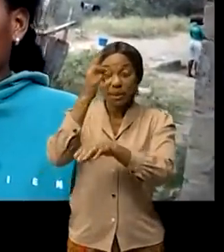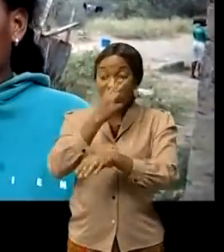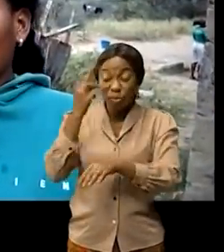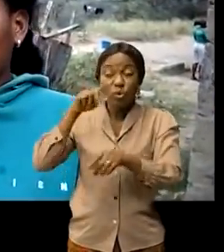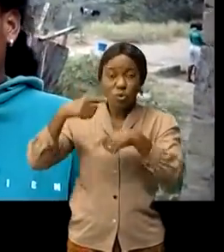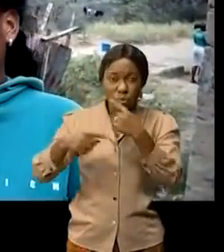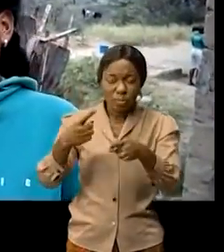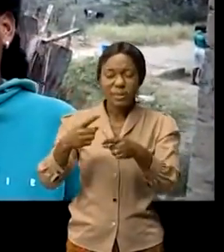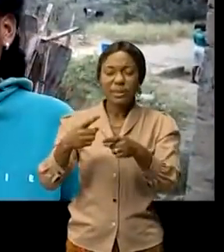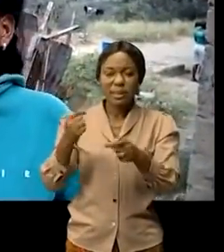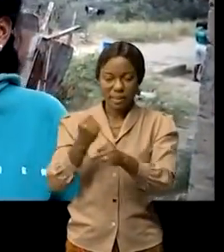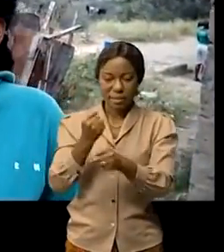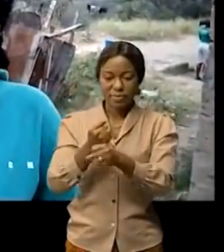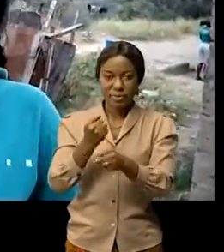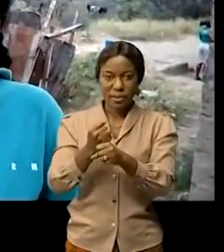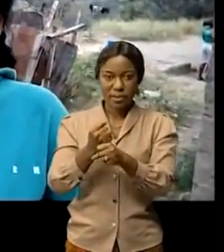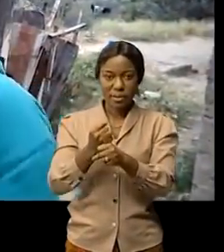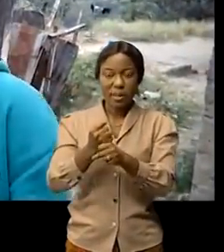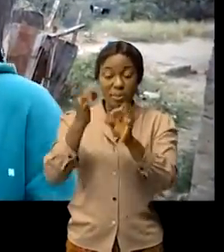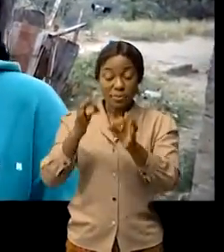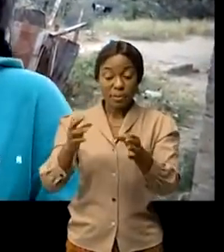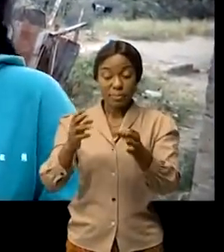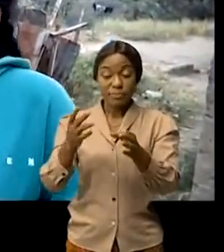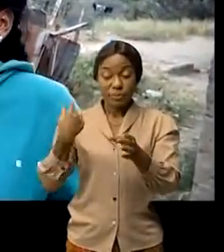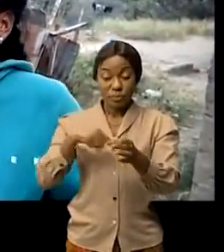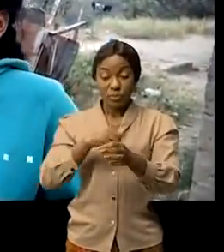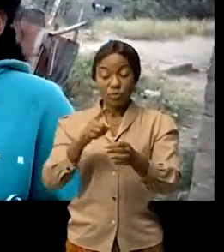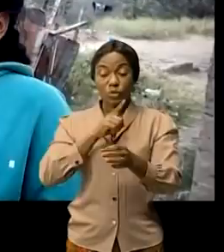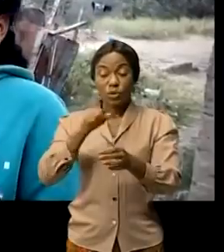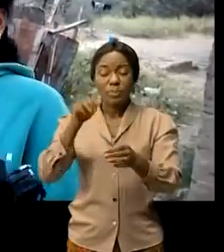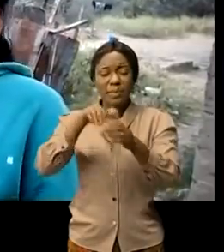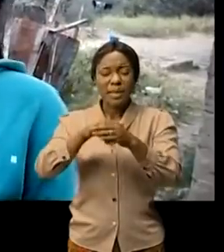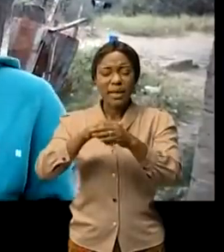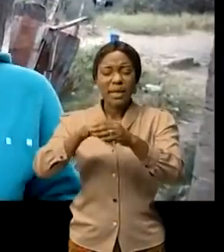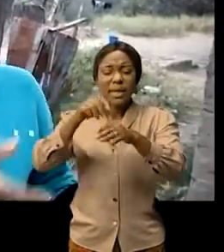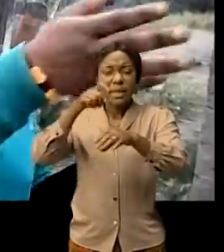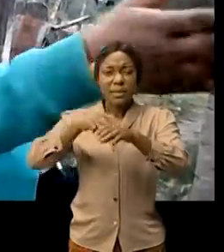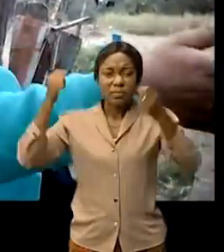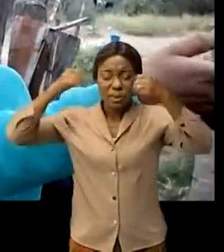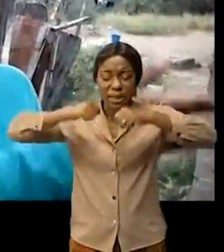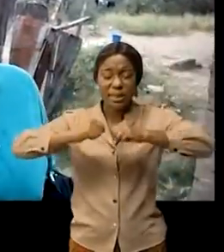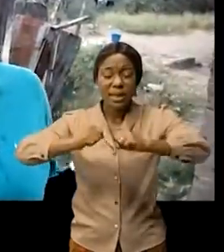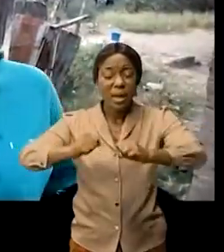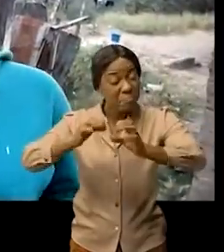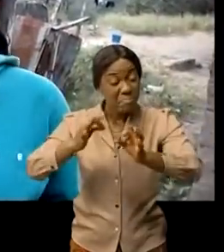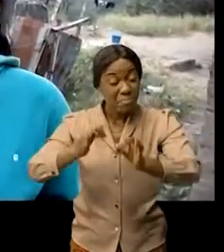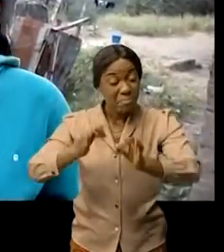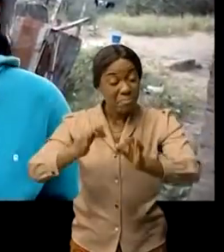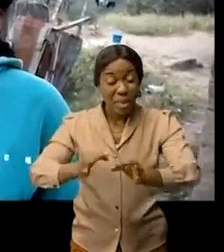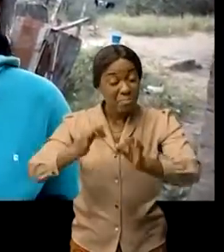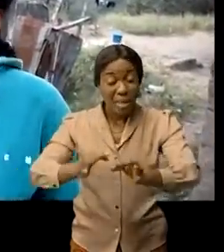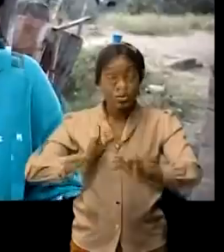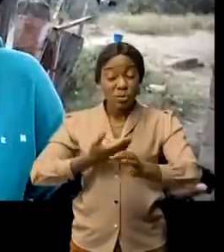nous sommes pendant la période de la saison sèche et nos maisons sont en insécurité à cause de ce ravin nous